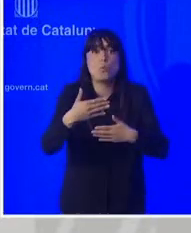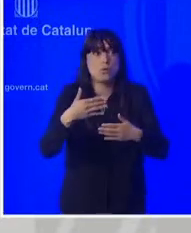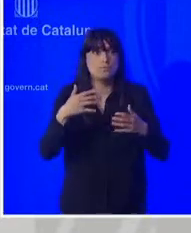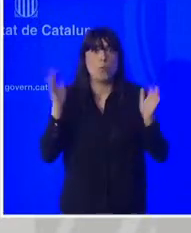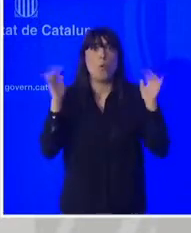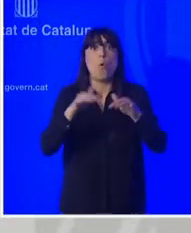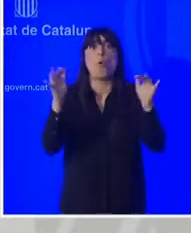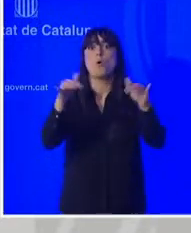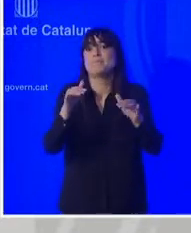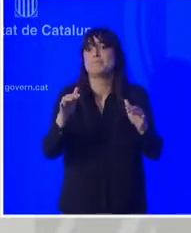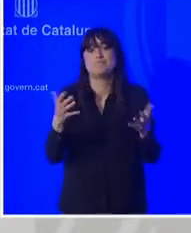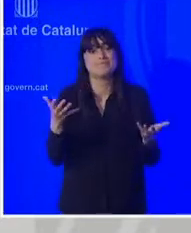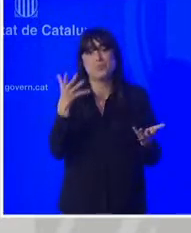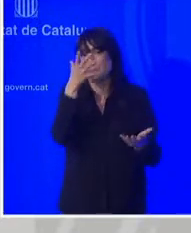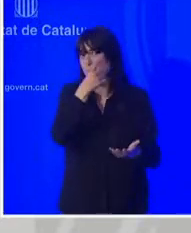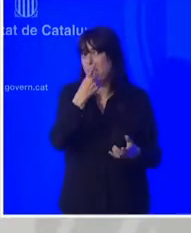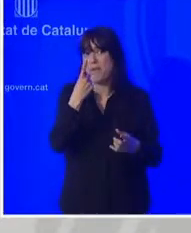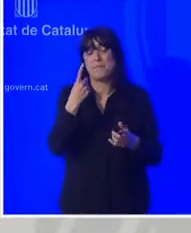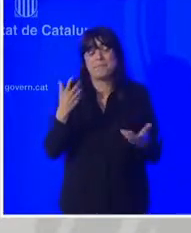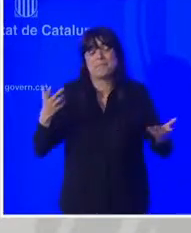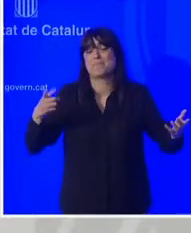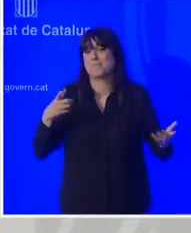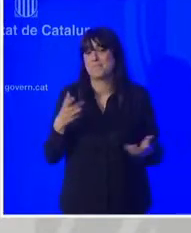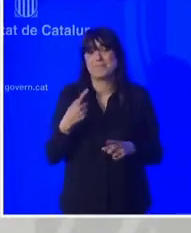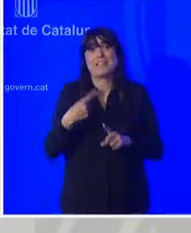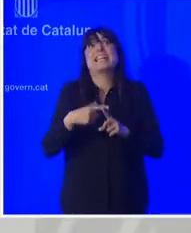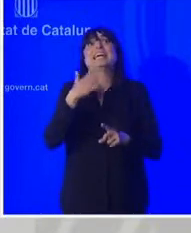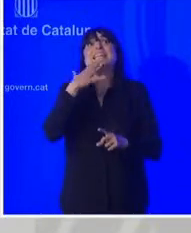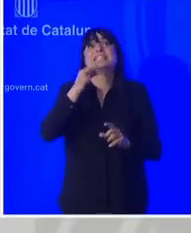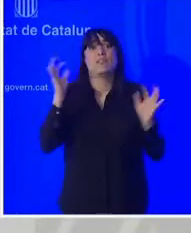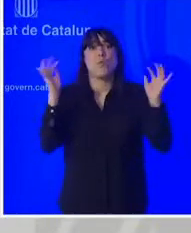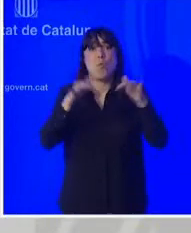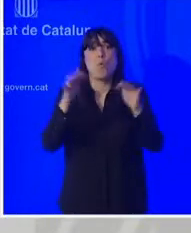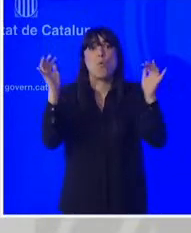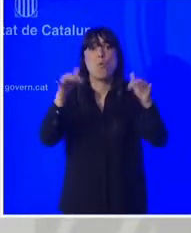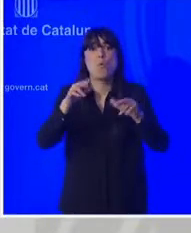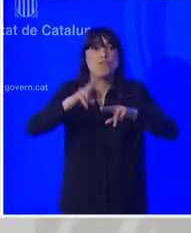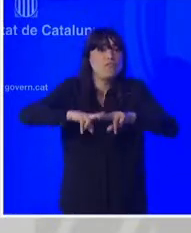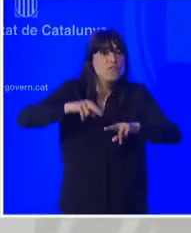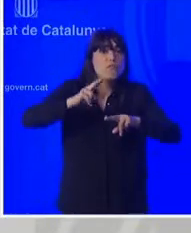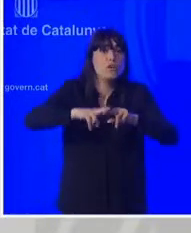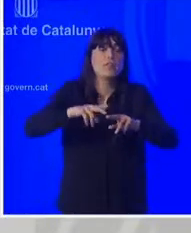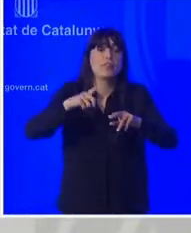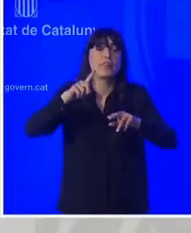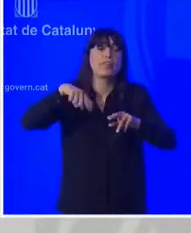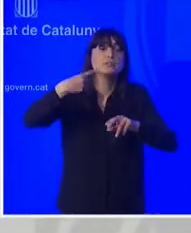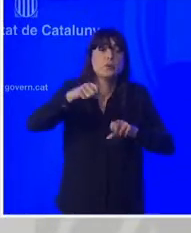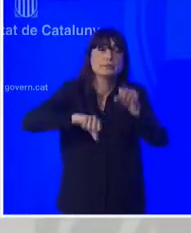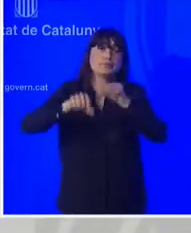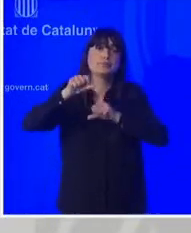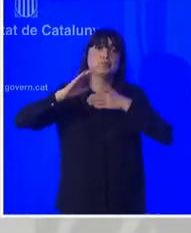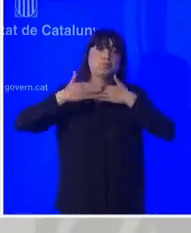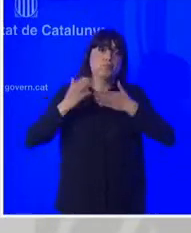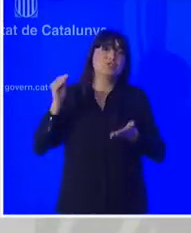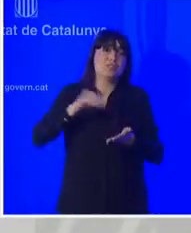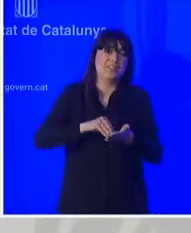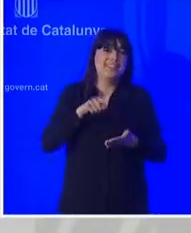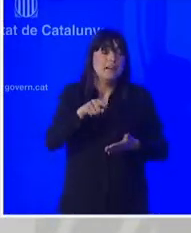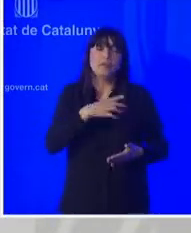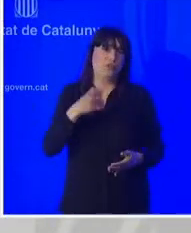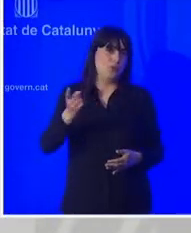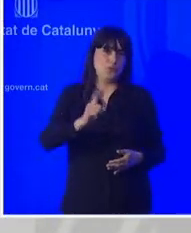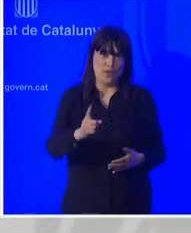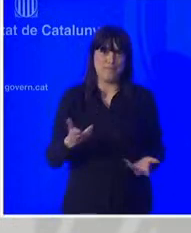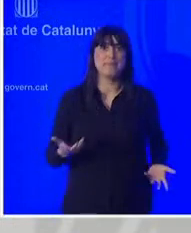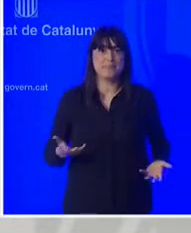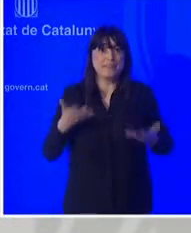certes accions que no després provoquin haver de fer passos enrere des del govern de Catalunya nosaltres el que ens plantegem en